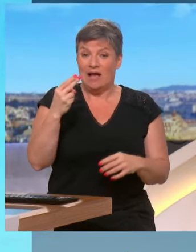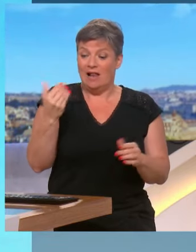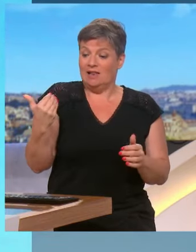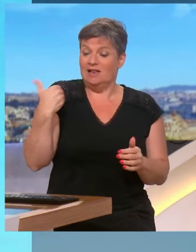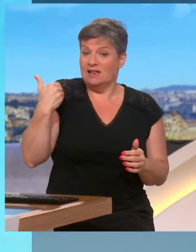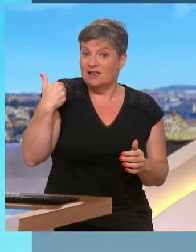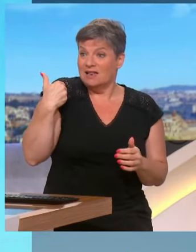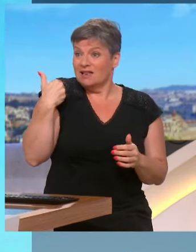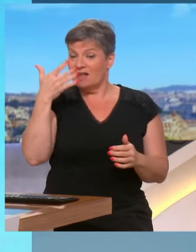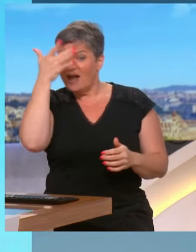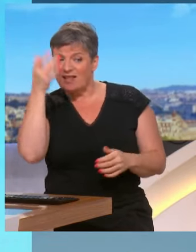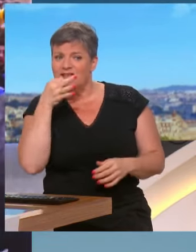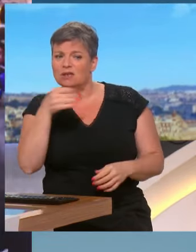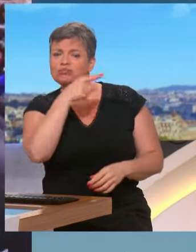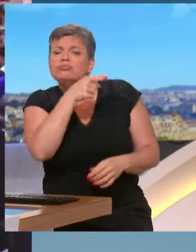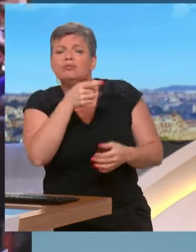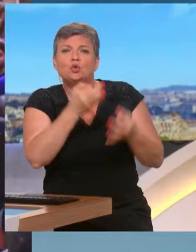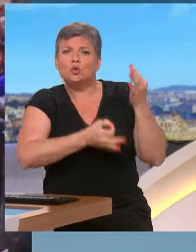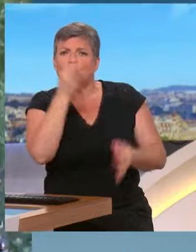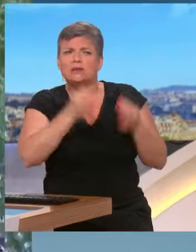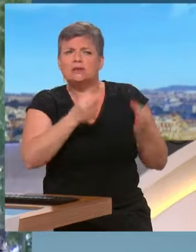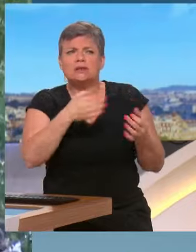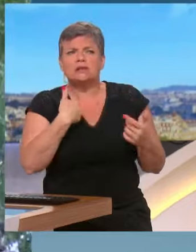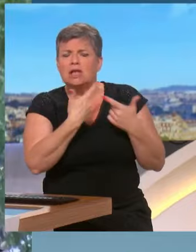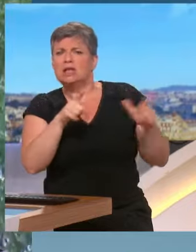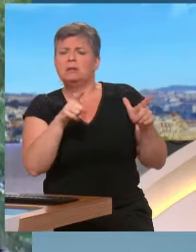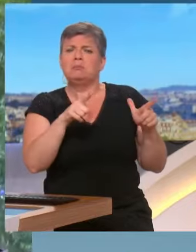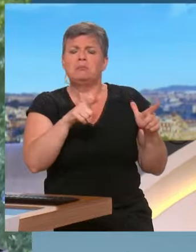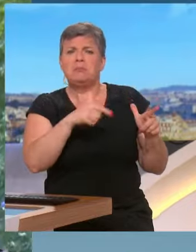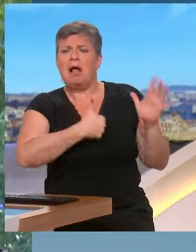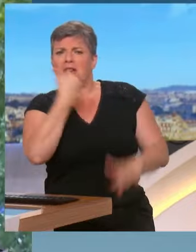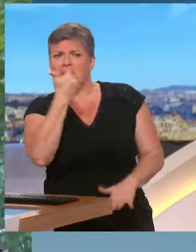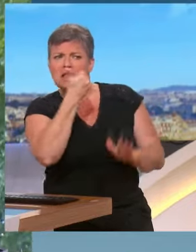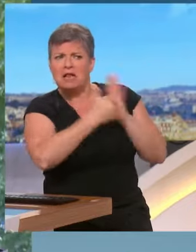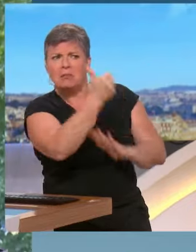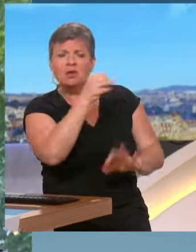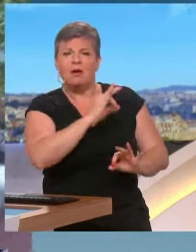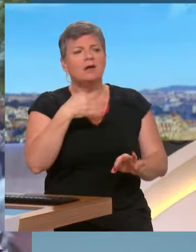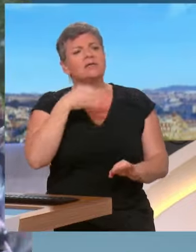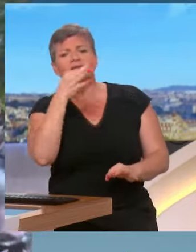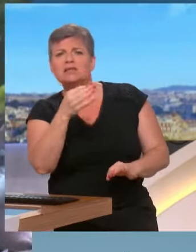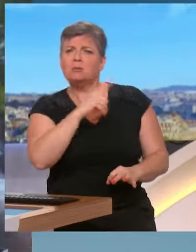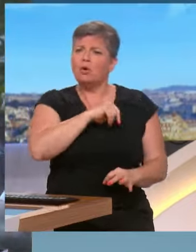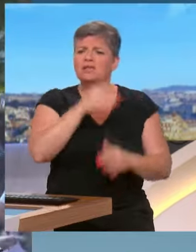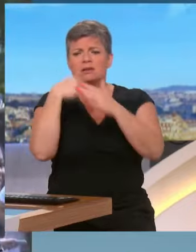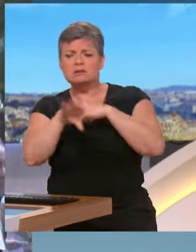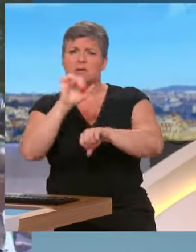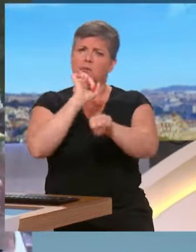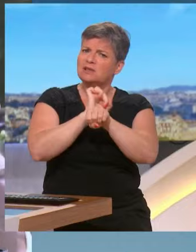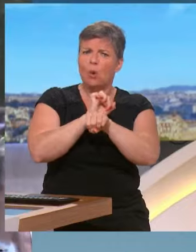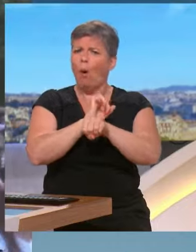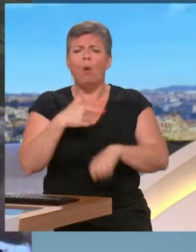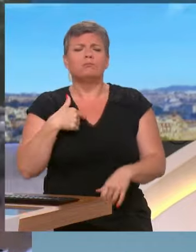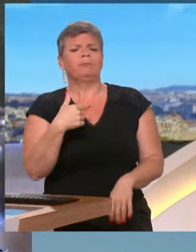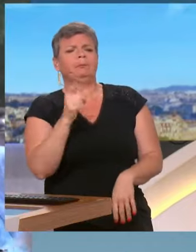'indépendance de la justice en disant qu'un policier n'a rien à faire quelque part derrière les barreaux. Un policier est un justicier comme un autre,